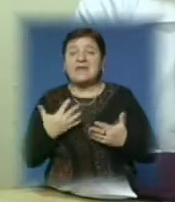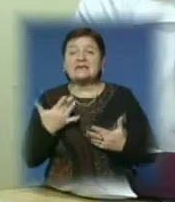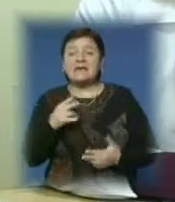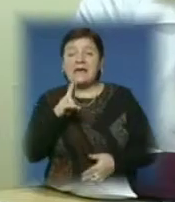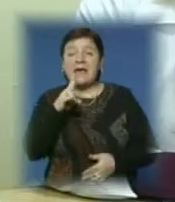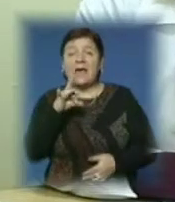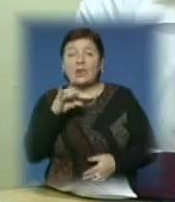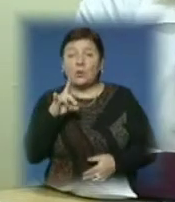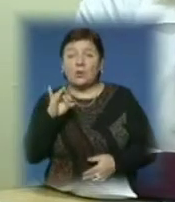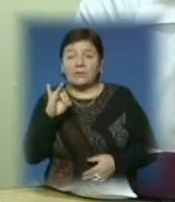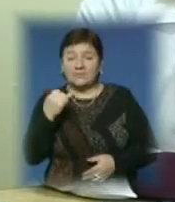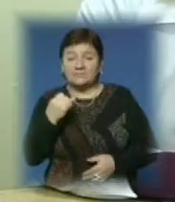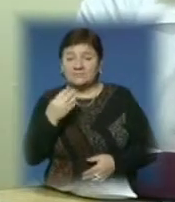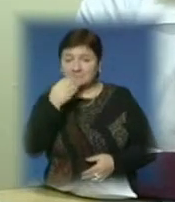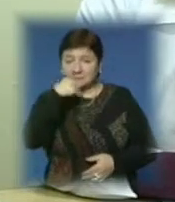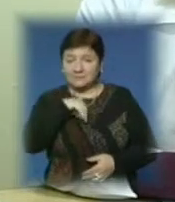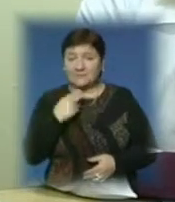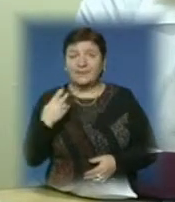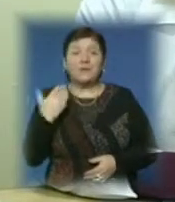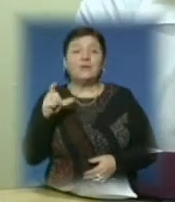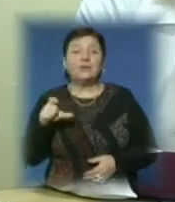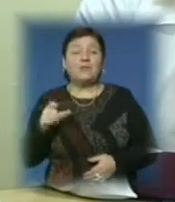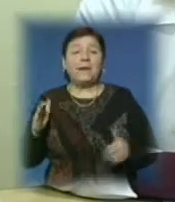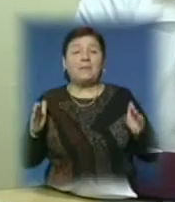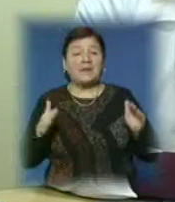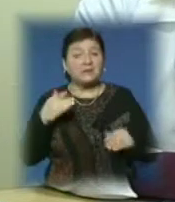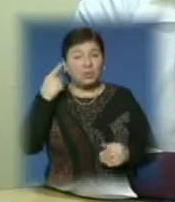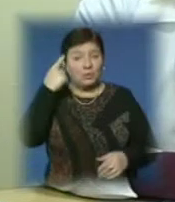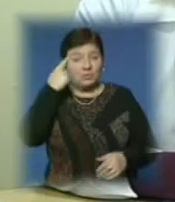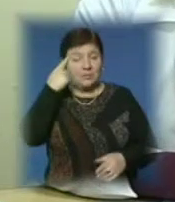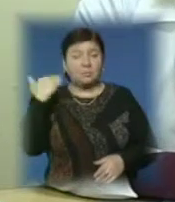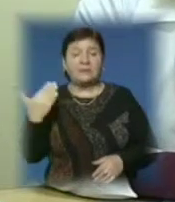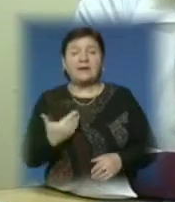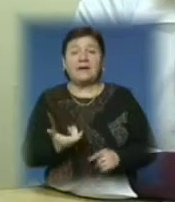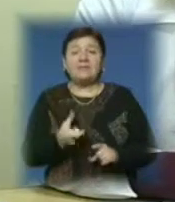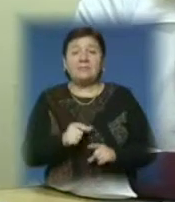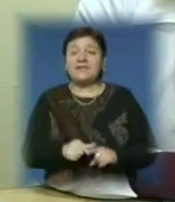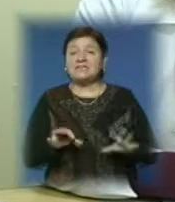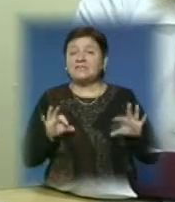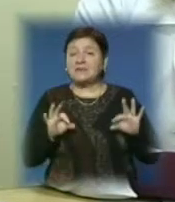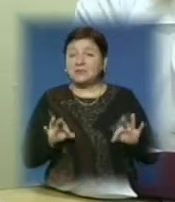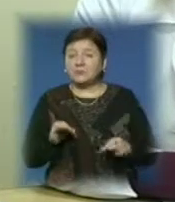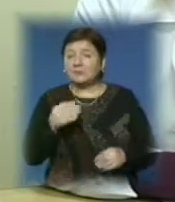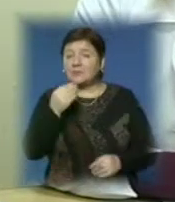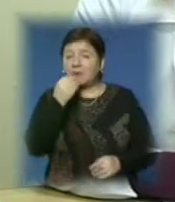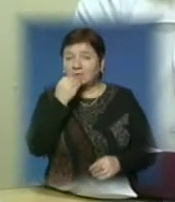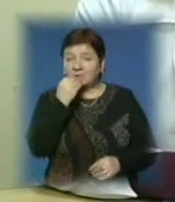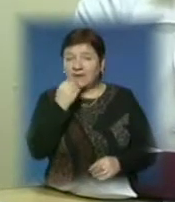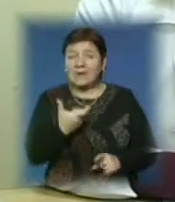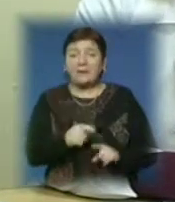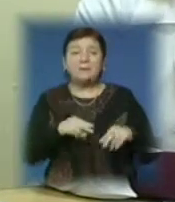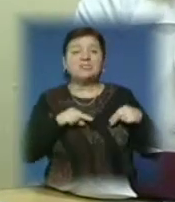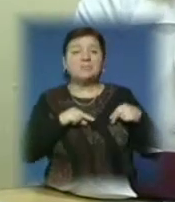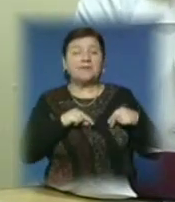В сільській місцевості люди менше про це думають, в них більше таке натуральне харчування, вони більше